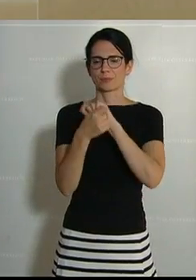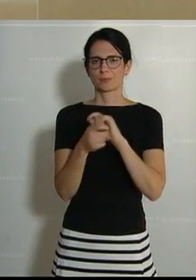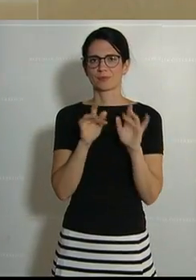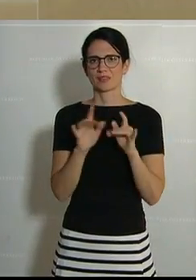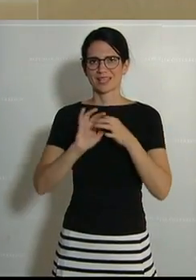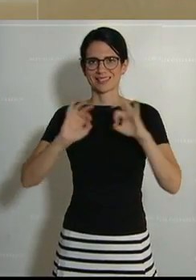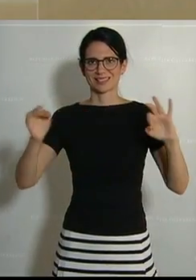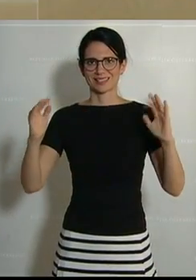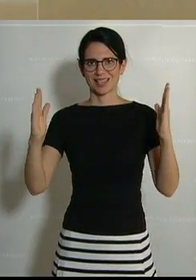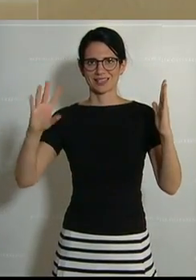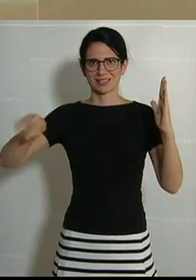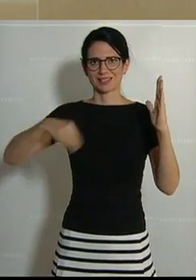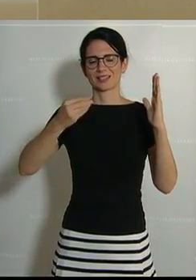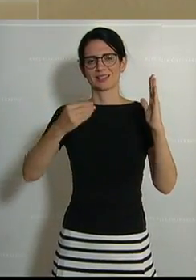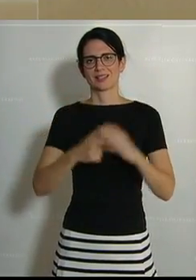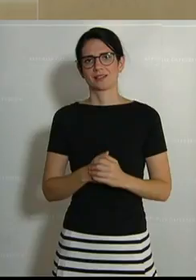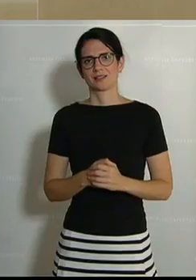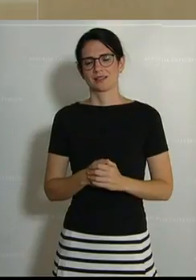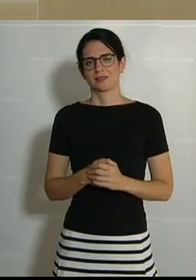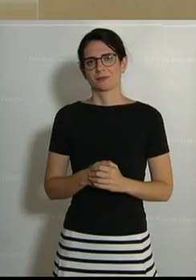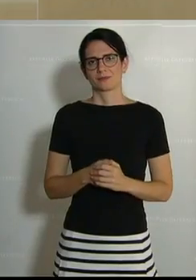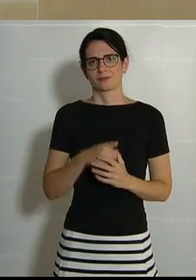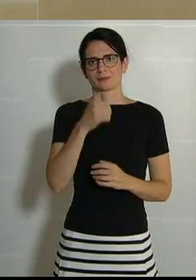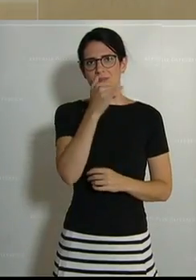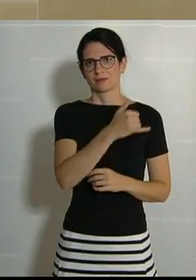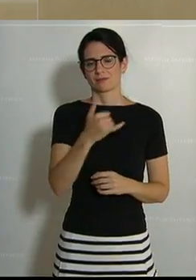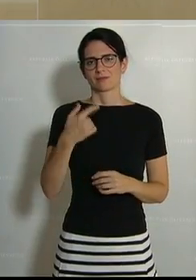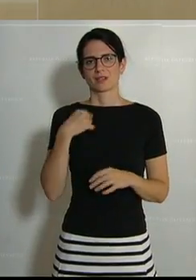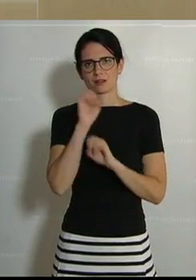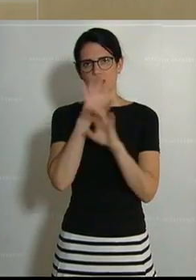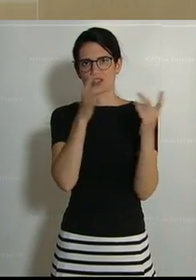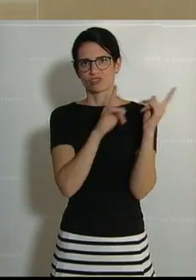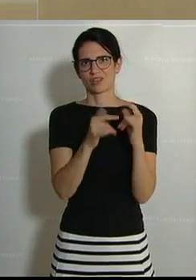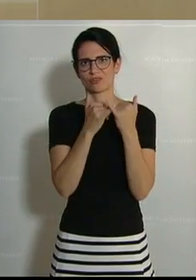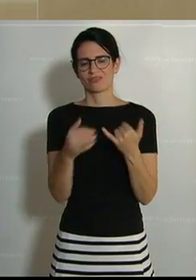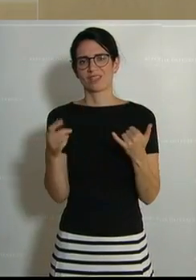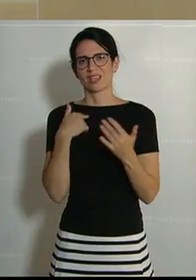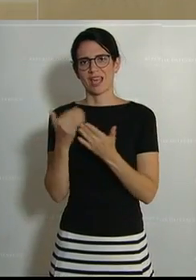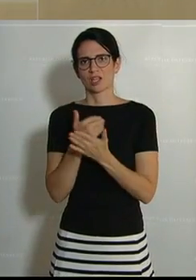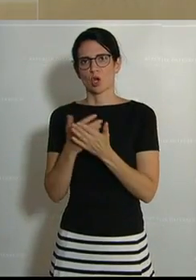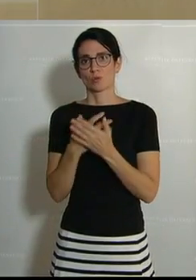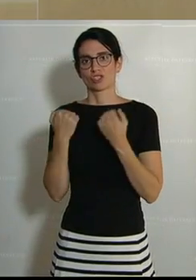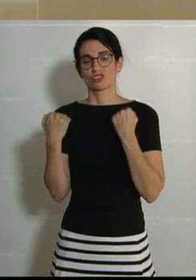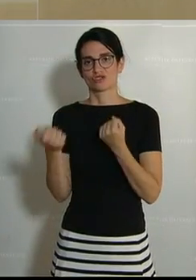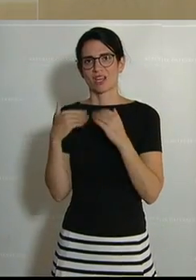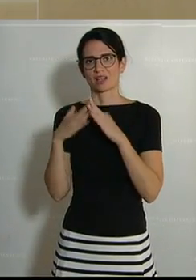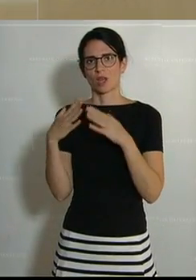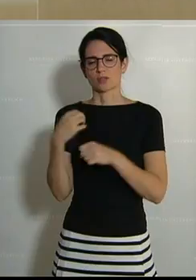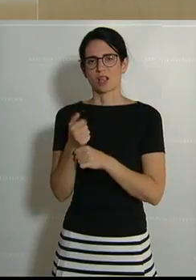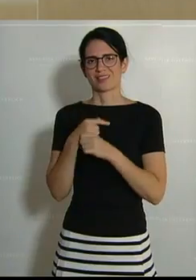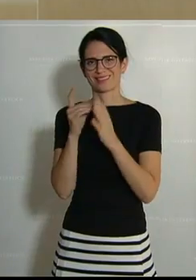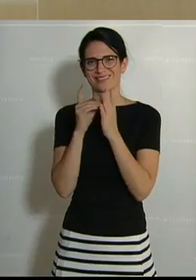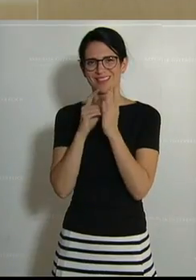folgender Satzteil ergänzt. Darunter fällt jedenfalls eine Klarstellung, wie einkommensschwache Haushalte definiert werden,